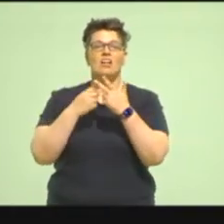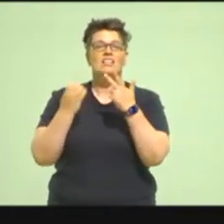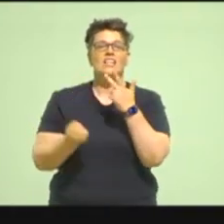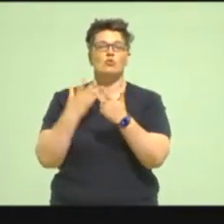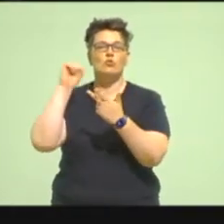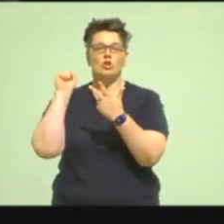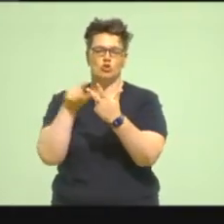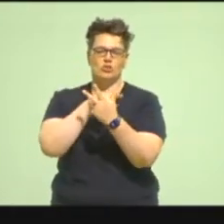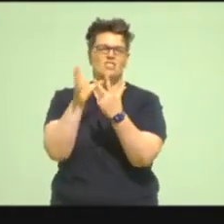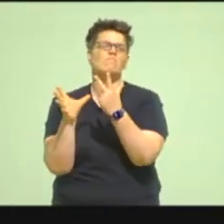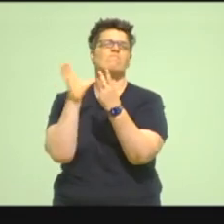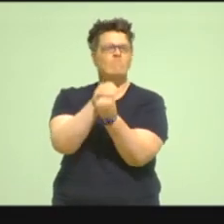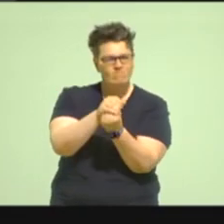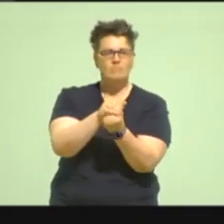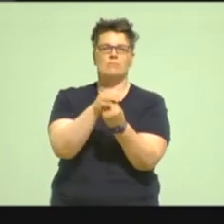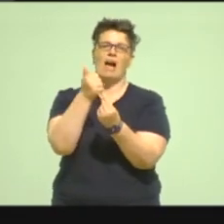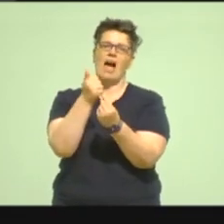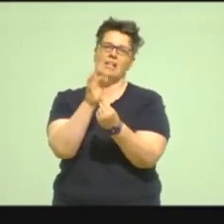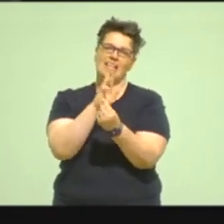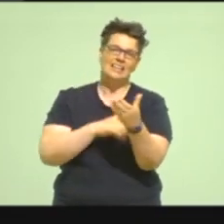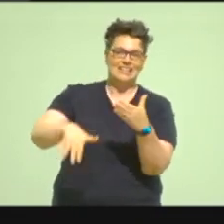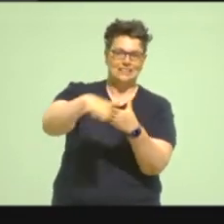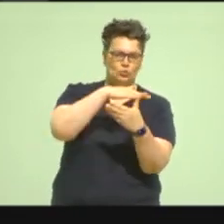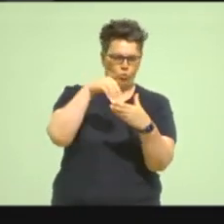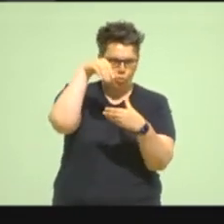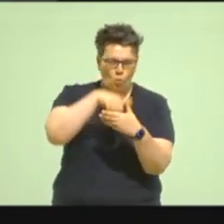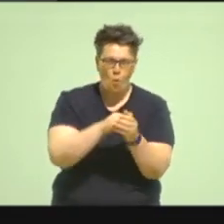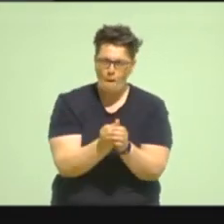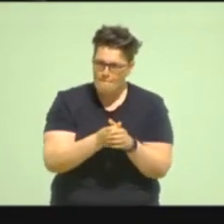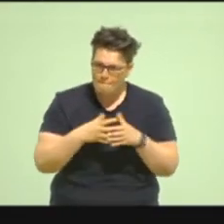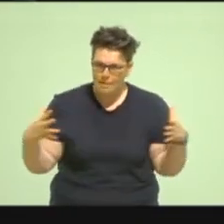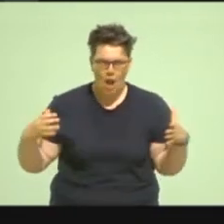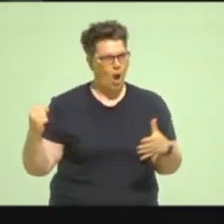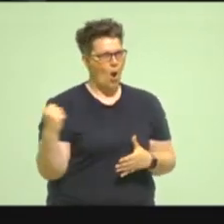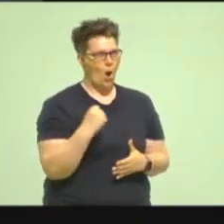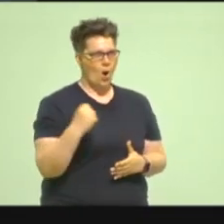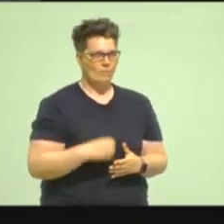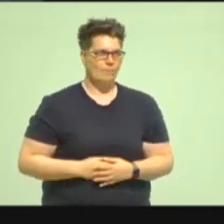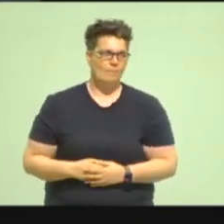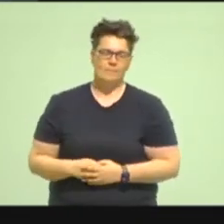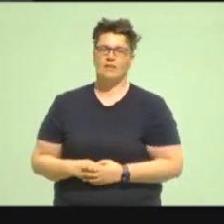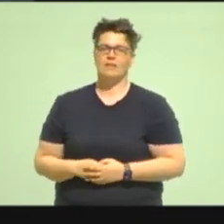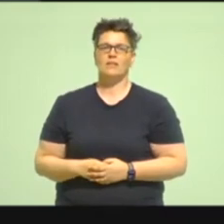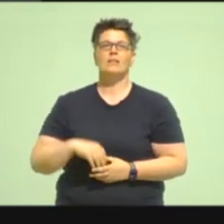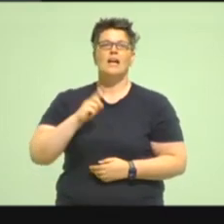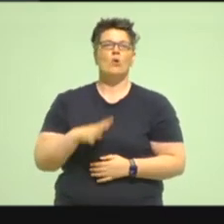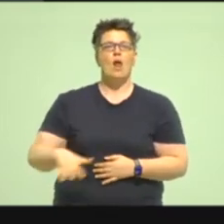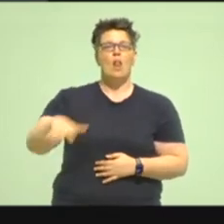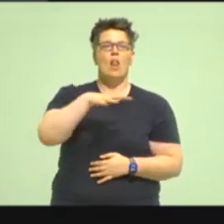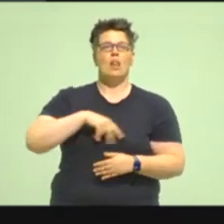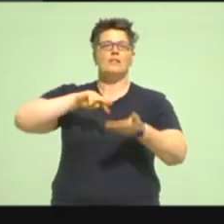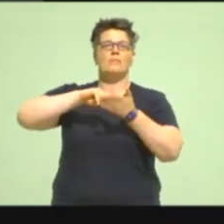zusammenliegen. Ein riesiges Ressort. Dadurch, dass die Landesplanung im